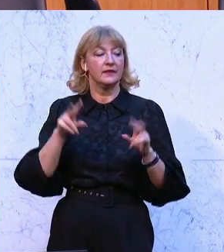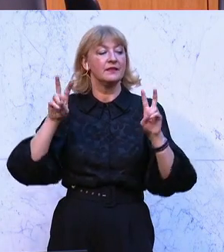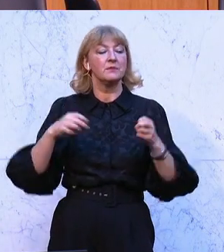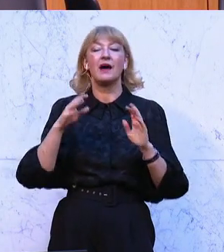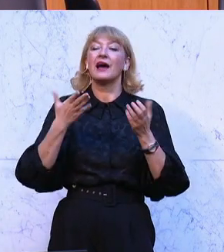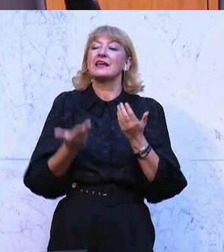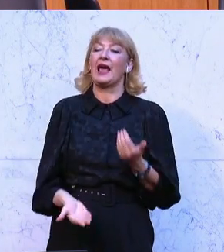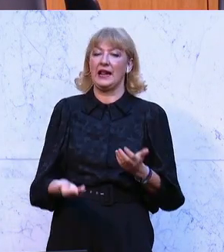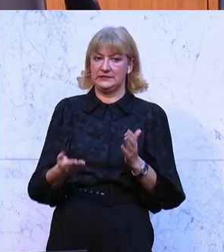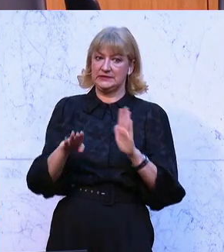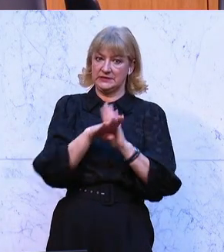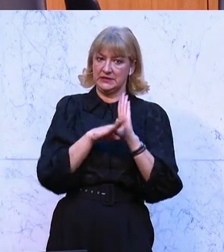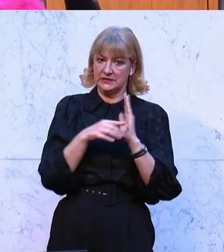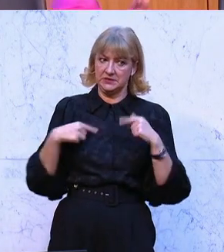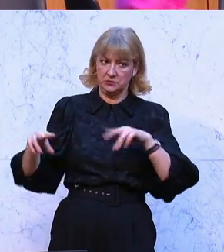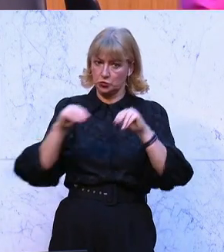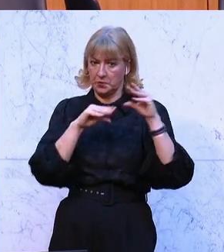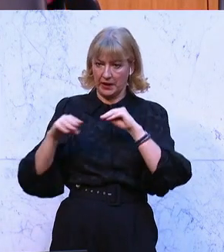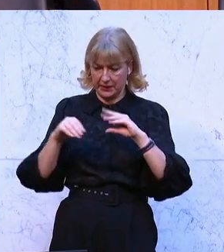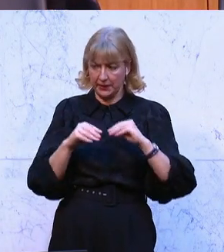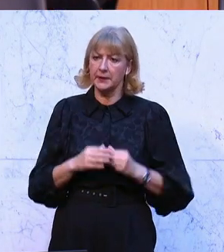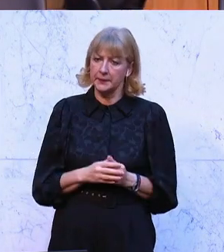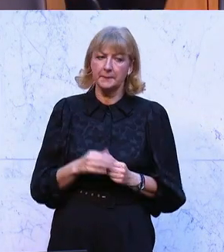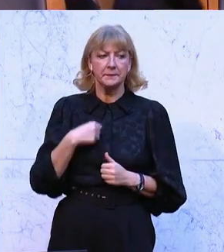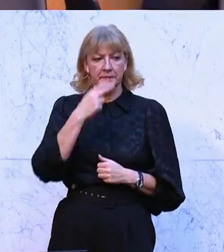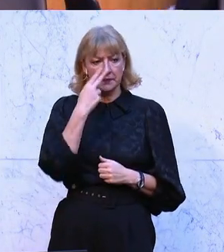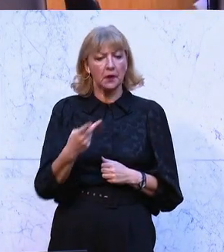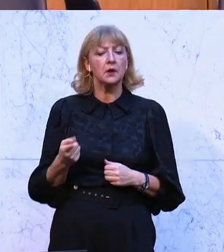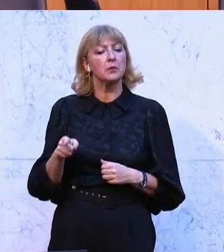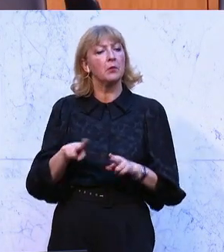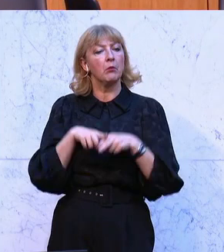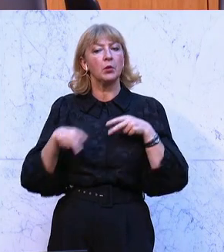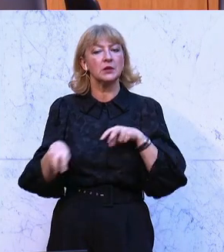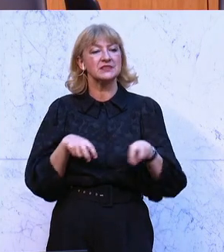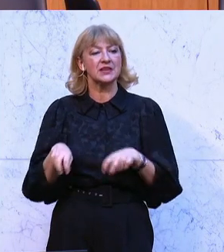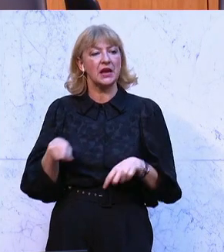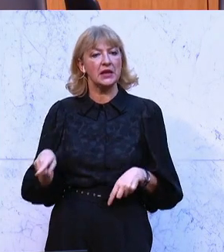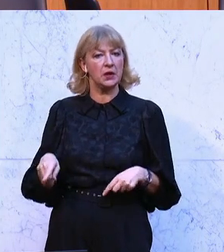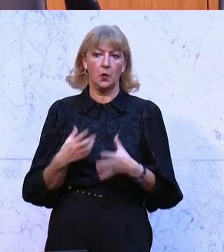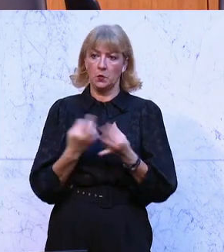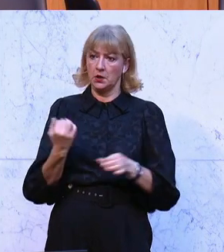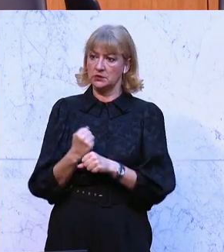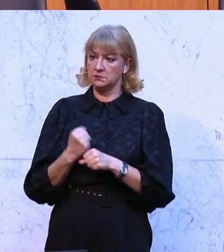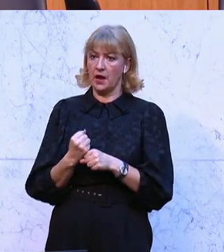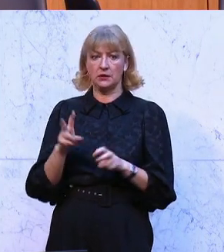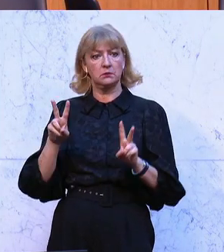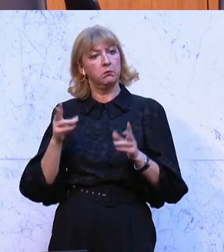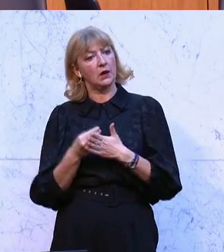Gerichtshof, hat vor einigen Jahren eine erfolgte Reparatur der sogenannten